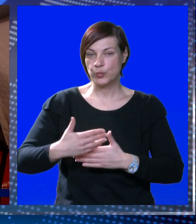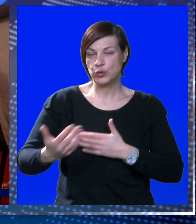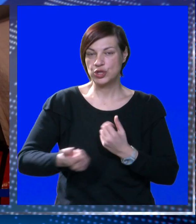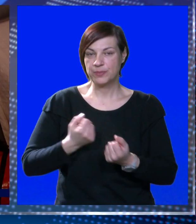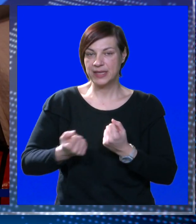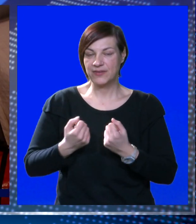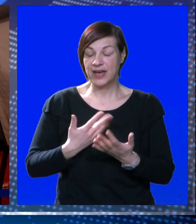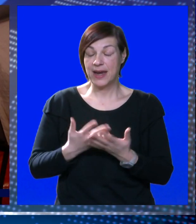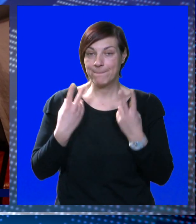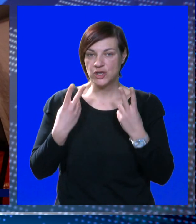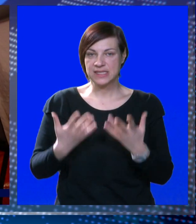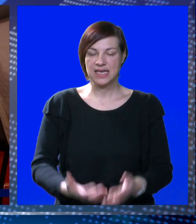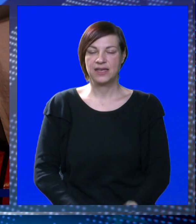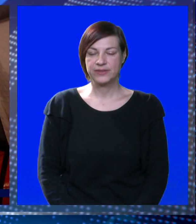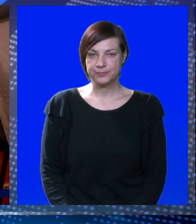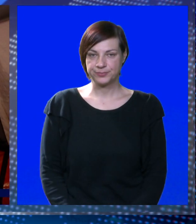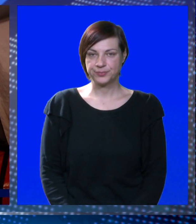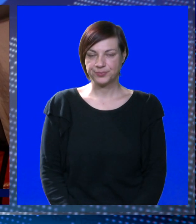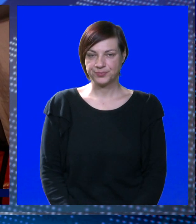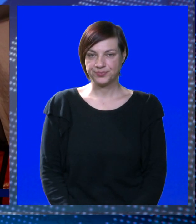budućim intervencijama neprocijenjiv.